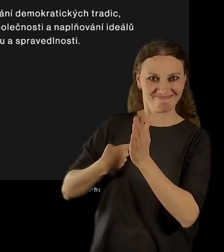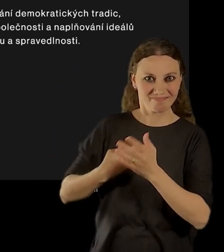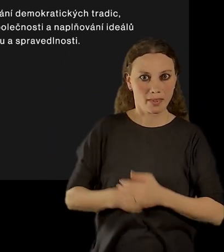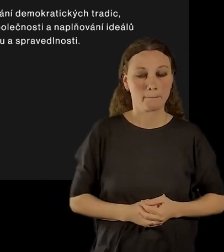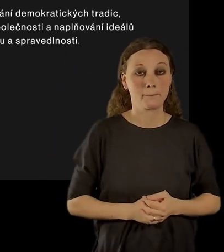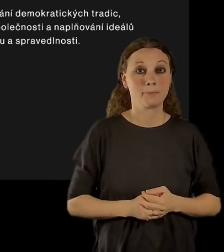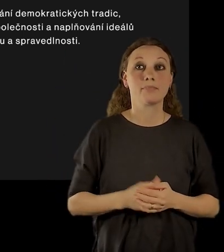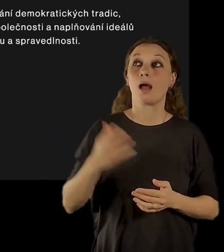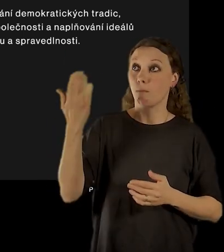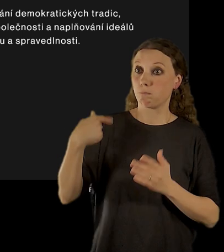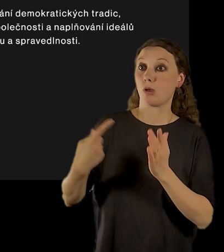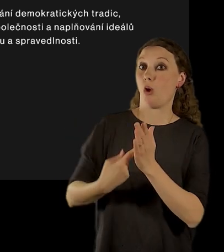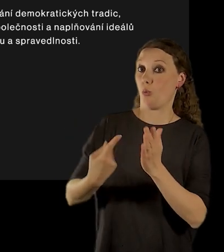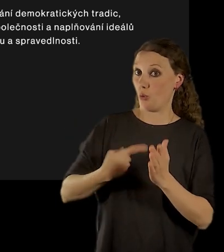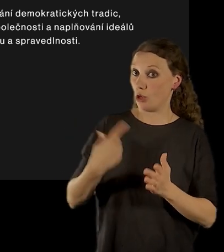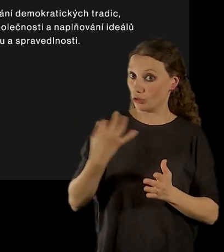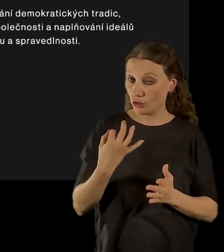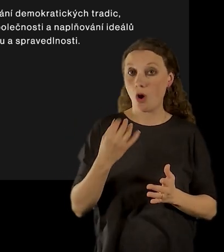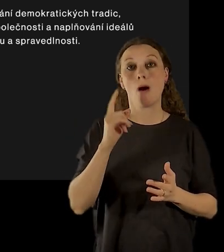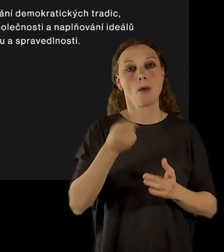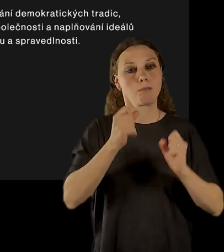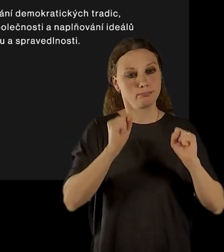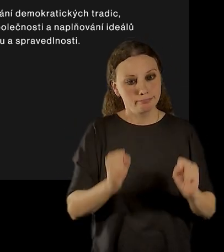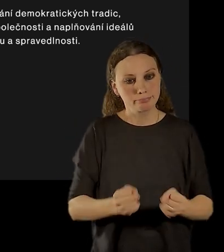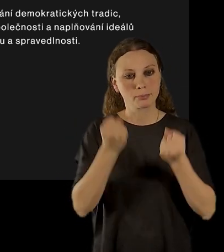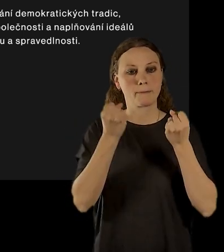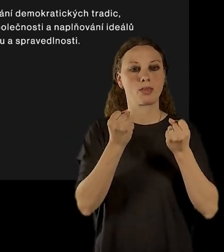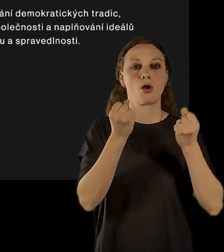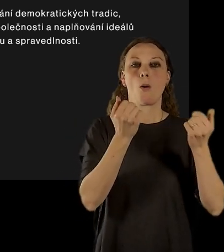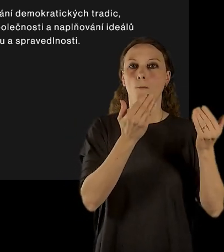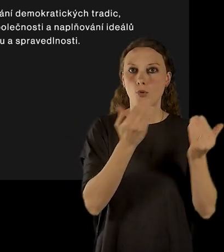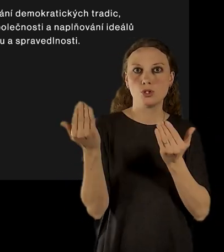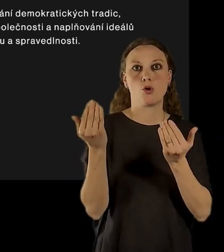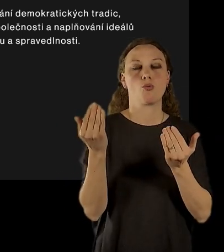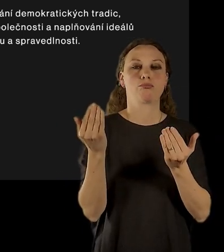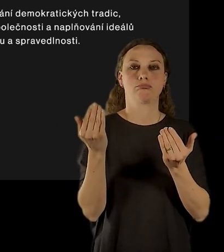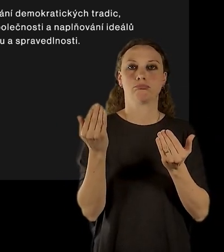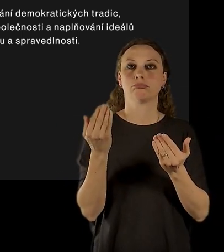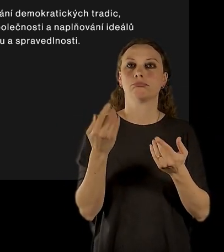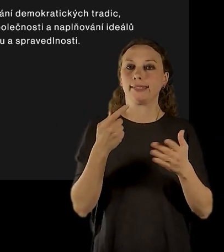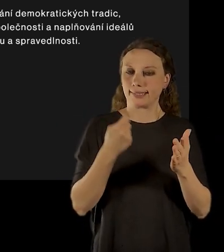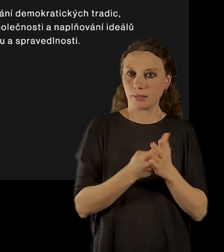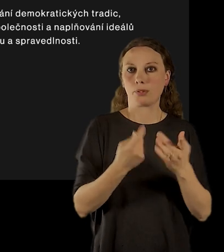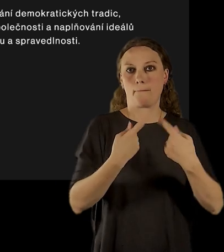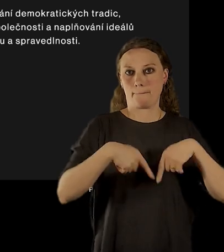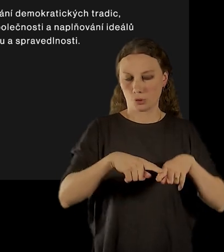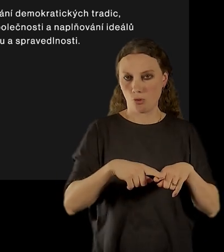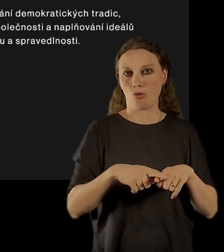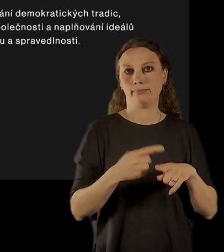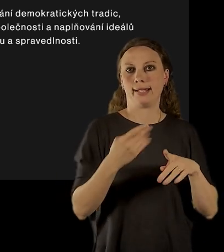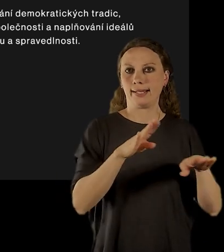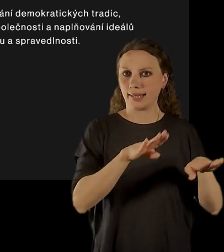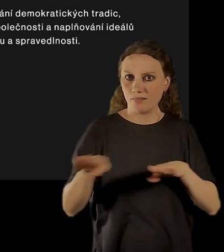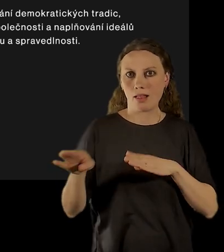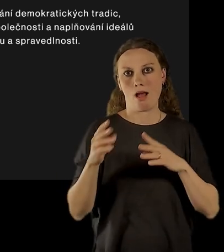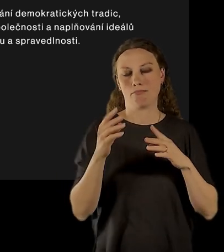expozicí. Řečeno tady bylo, že prostory pro tu stálou expozici mají asi 360 metrů čtoreční, což